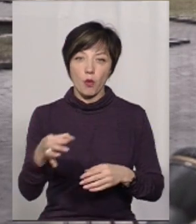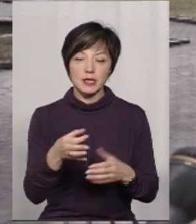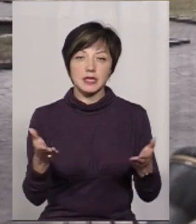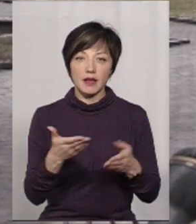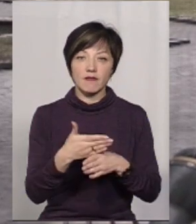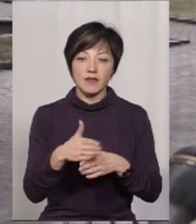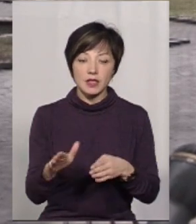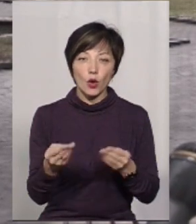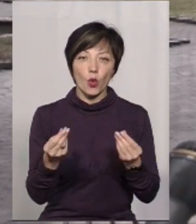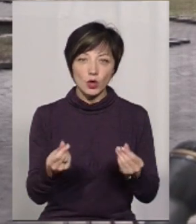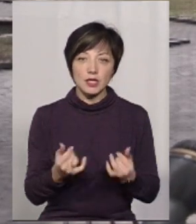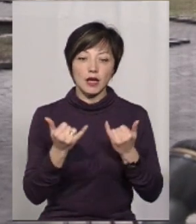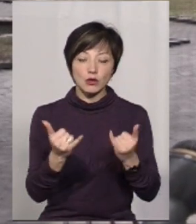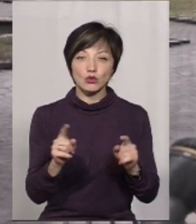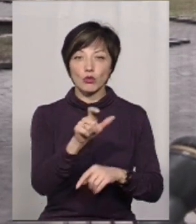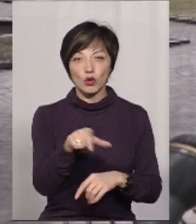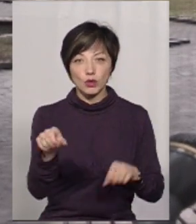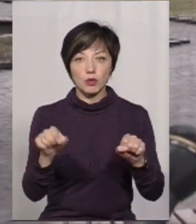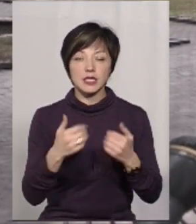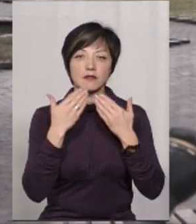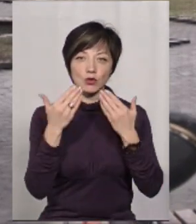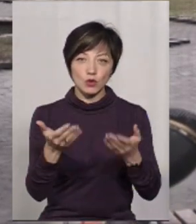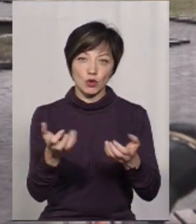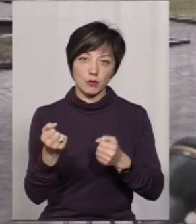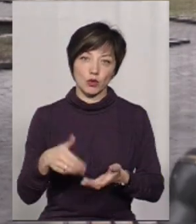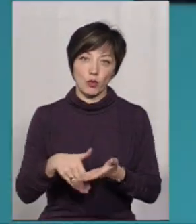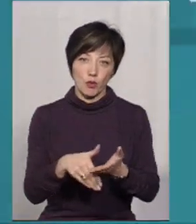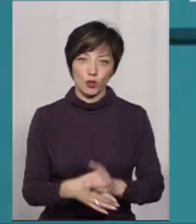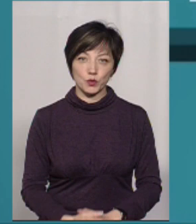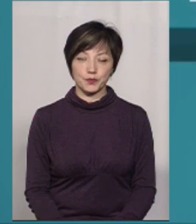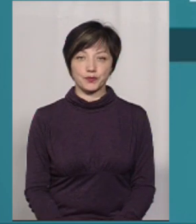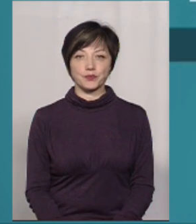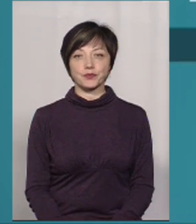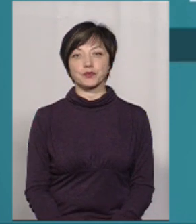виділить цільові кошти для того, щоб люди могли звернутися і отримати диткову допомогу.